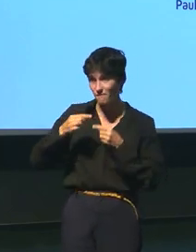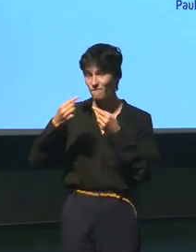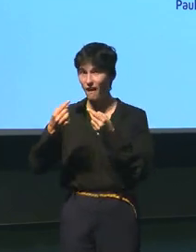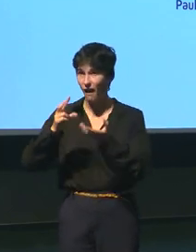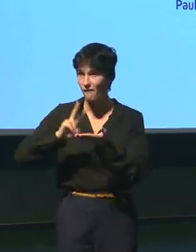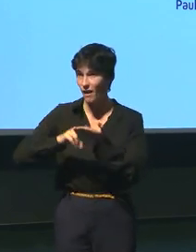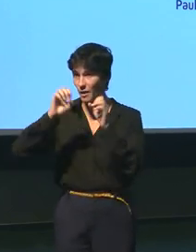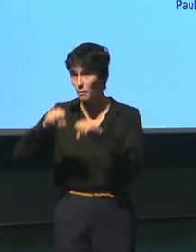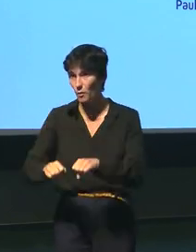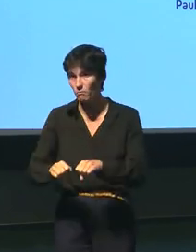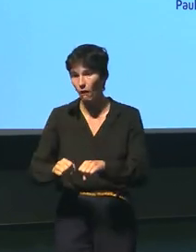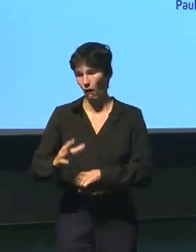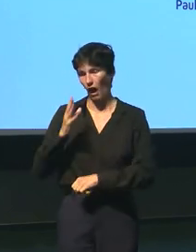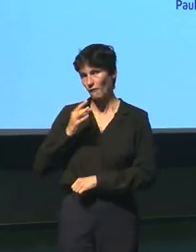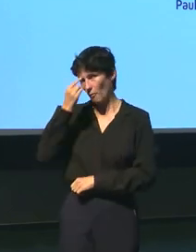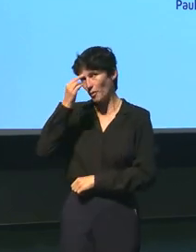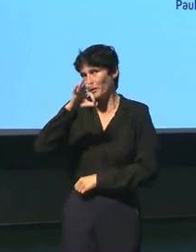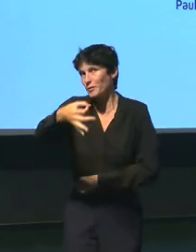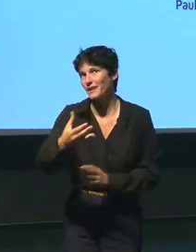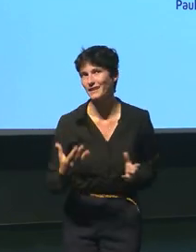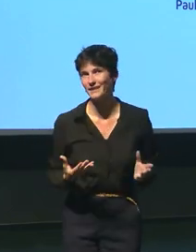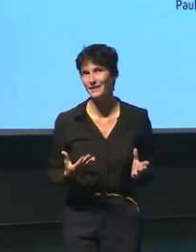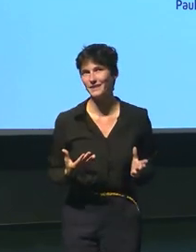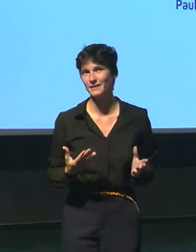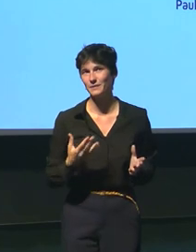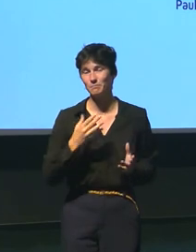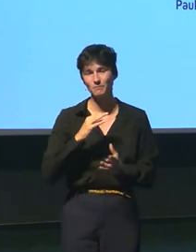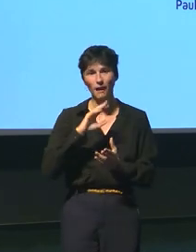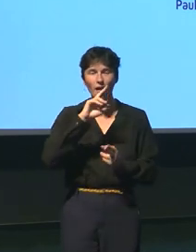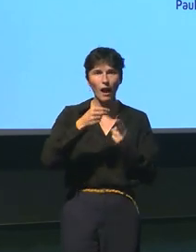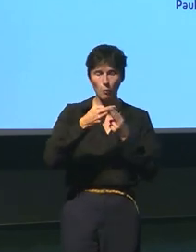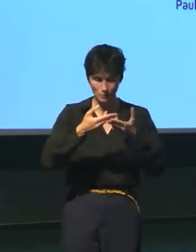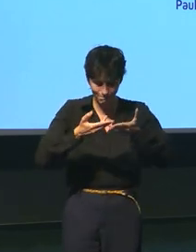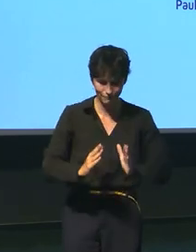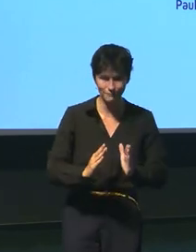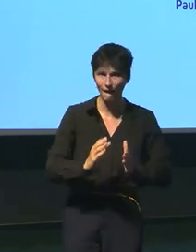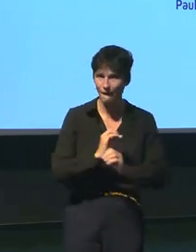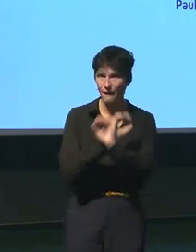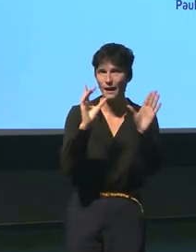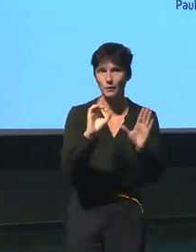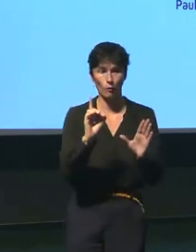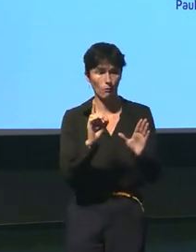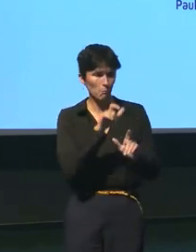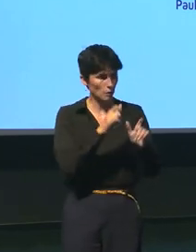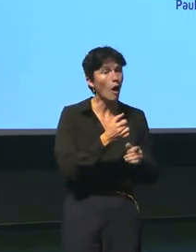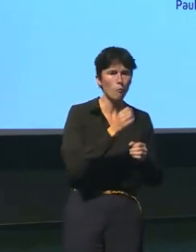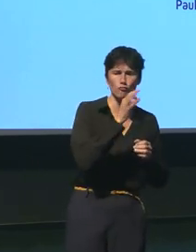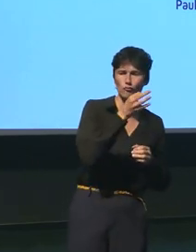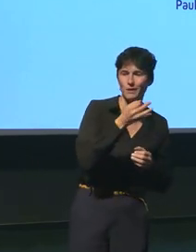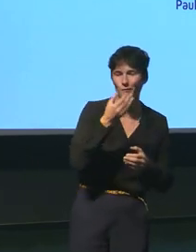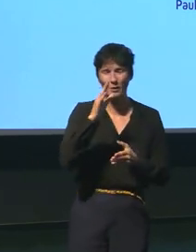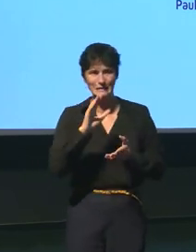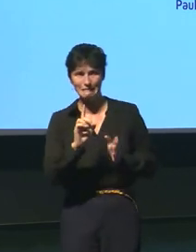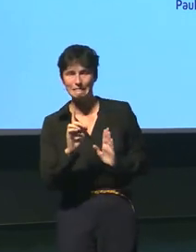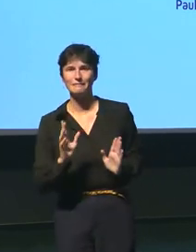on a fait Marx si je peux dire la réponse n'est pas tout à fait tranchée il y a qui sont pour il y en qui sont contre mais nous